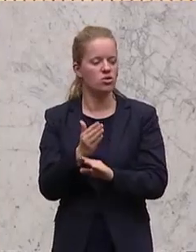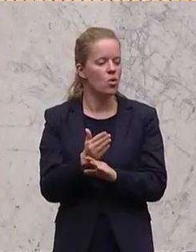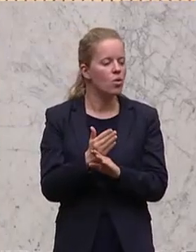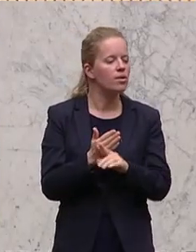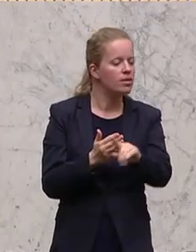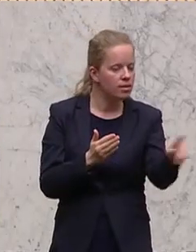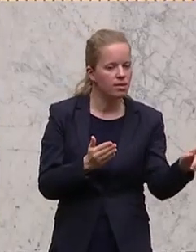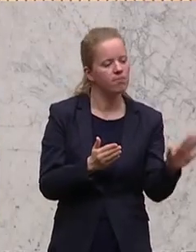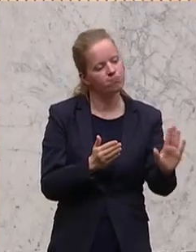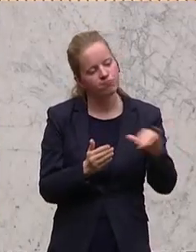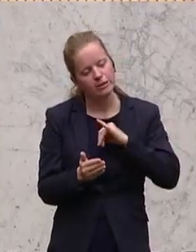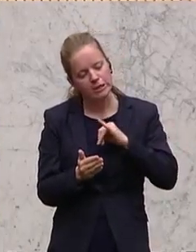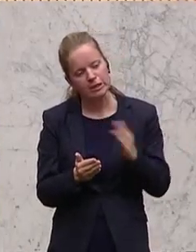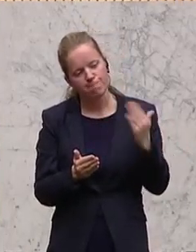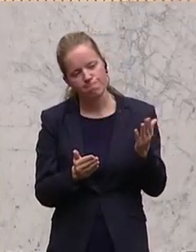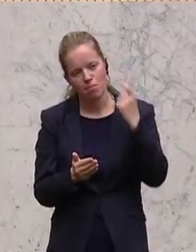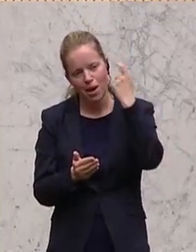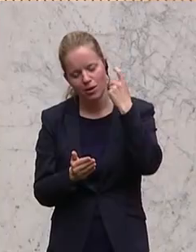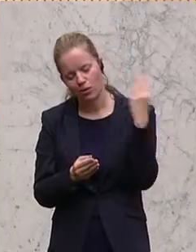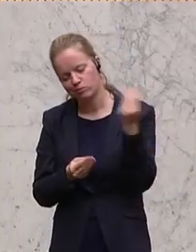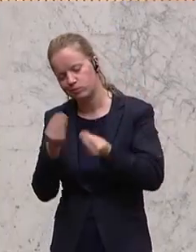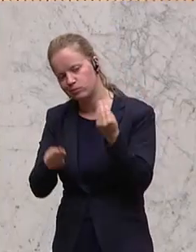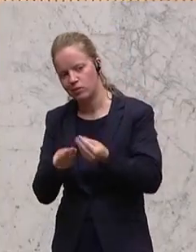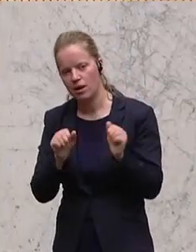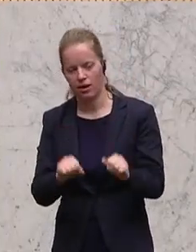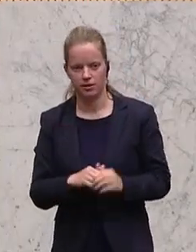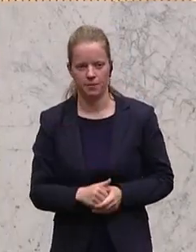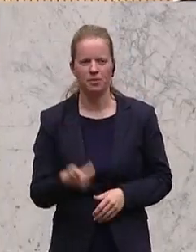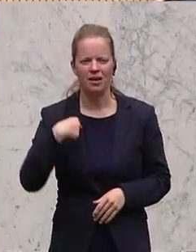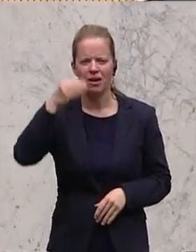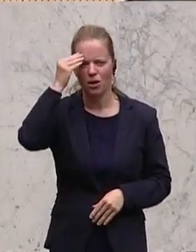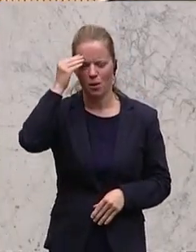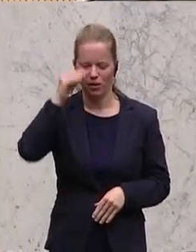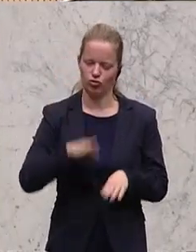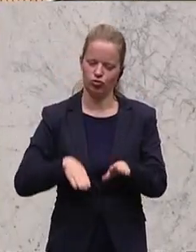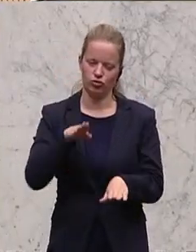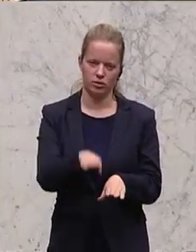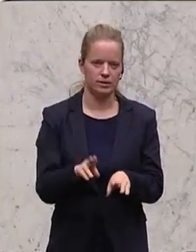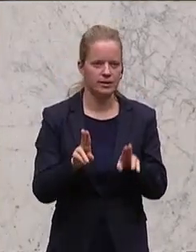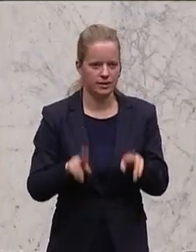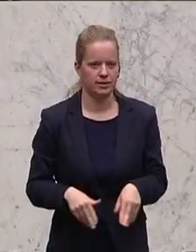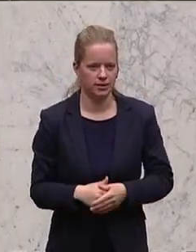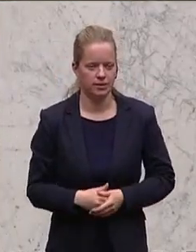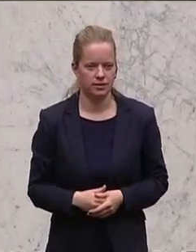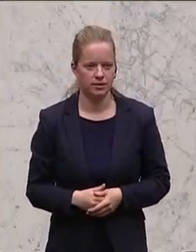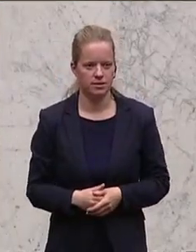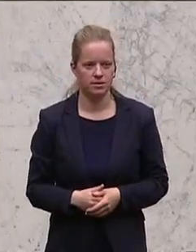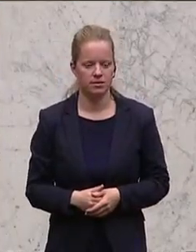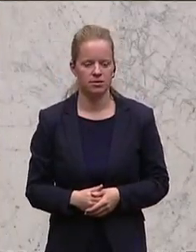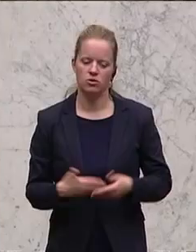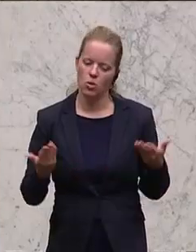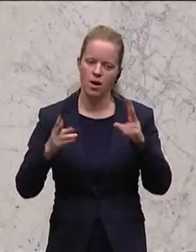interessieren, einzubringen und ihre Meinung einzubringen. Ich glaube, das ist der richtige Schritt, in dem wir dieses Parlament weiterentwickeln können